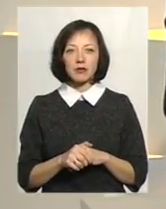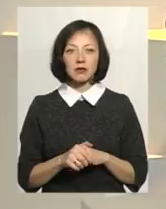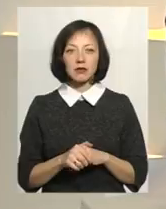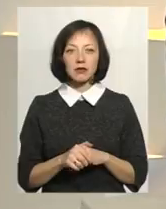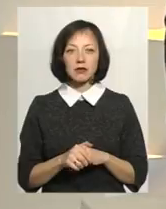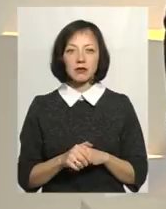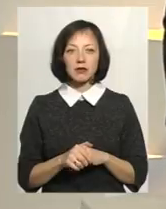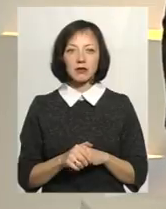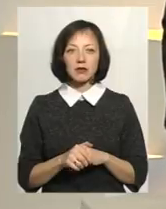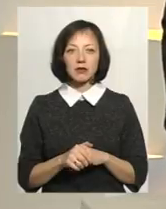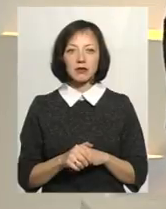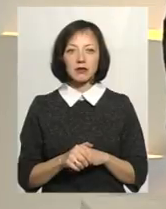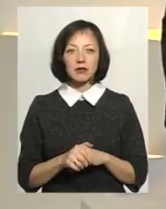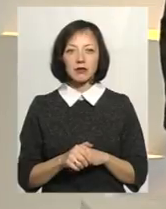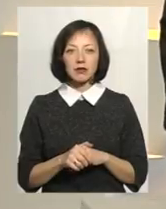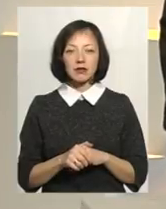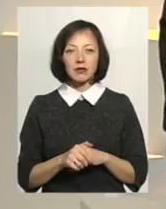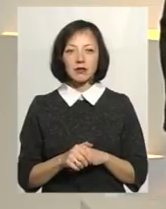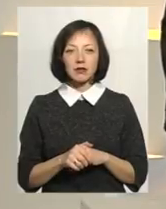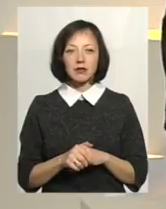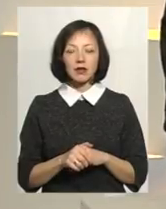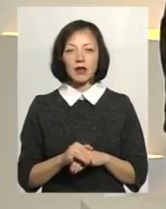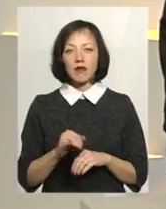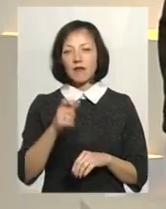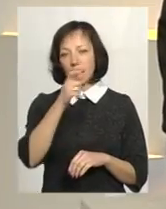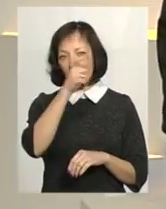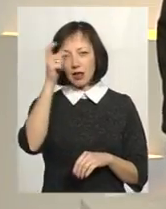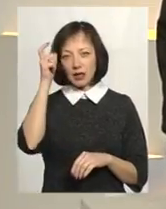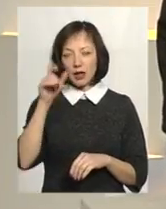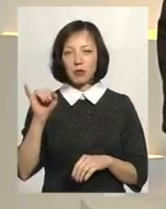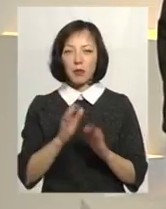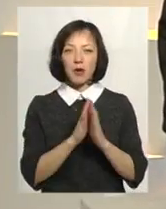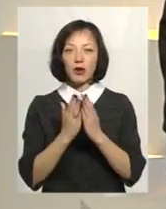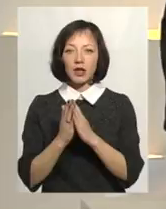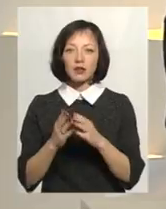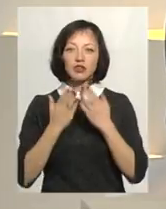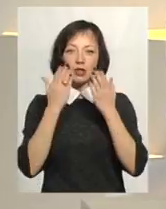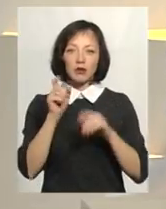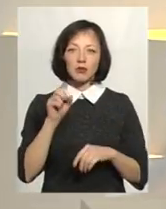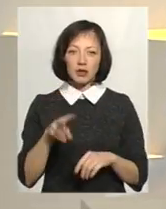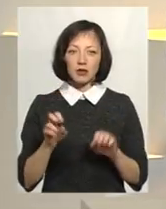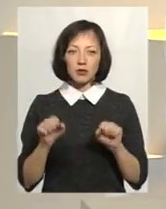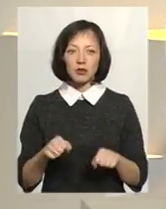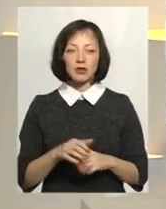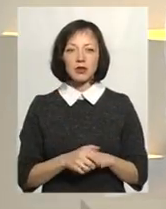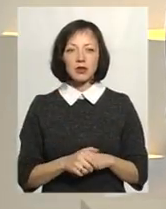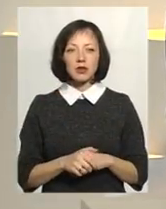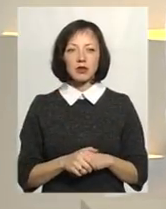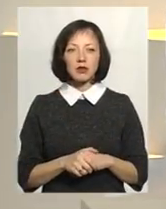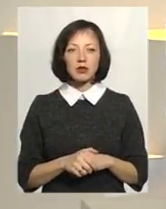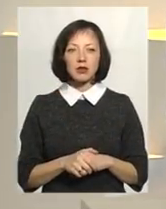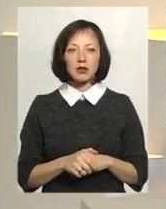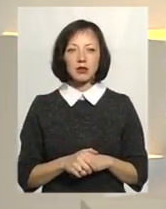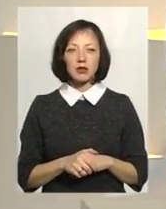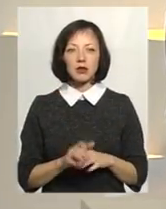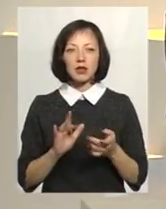в академії. в академії, так, в нашій академії, також в бібліотеці, в читальному залі. Дякую. В інтернет